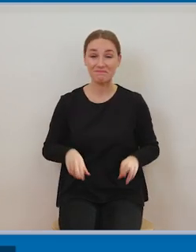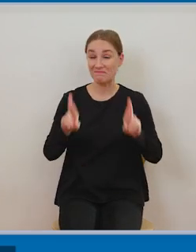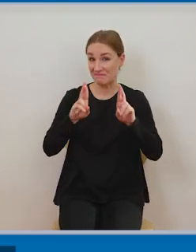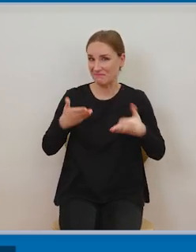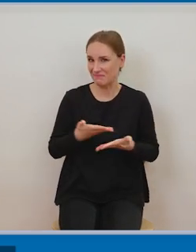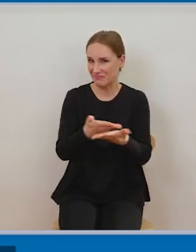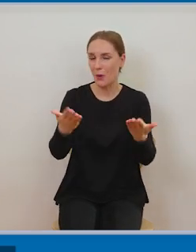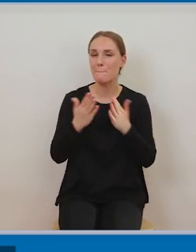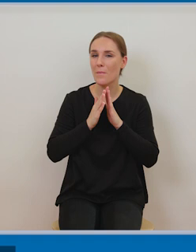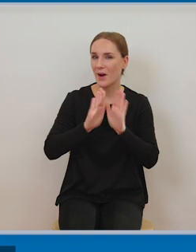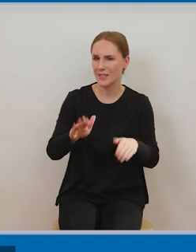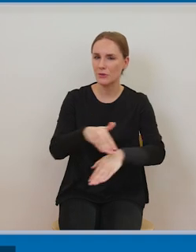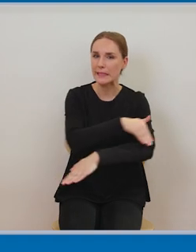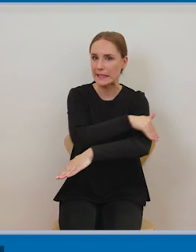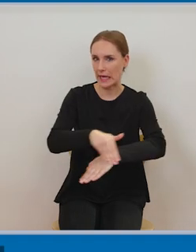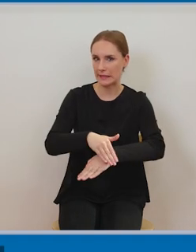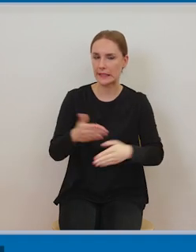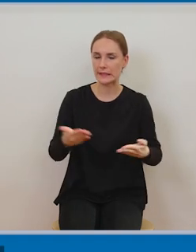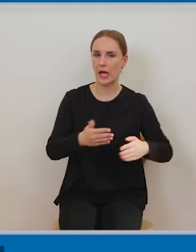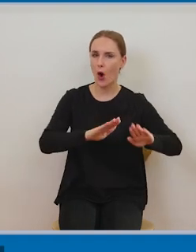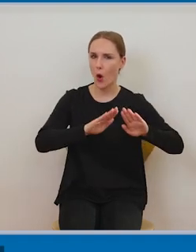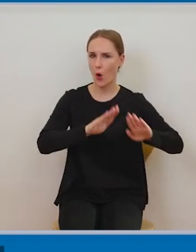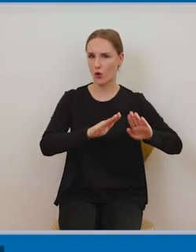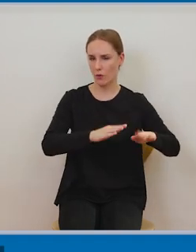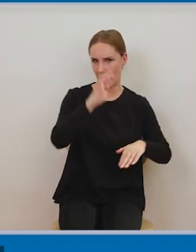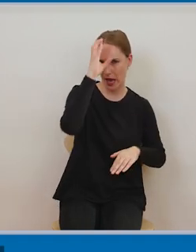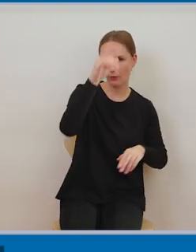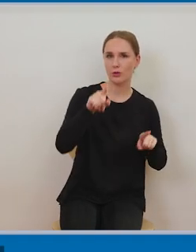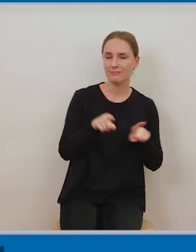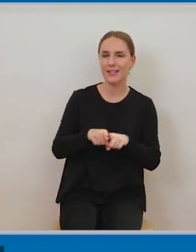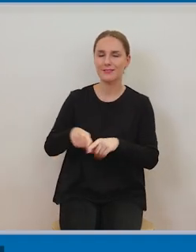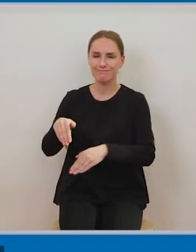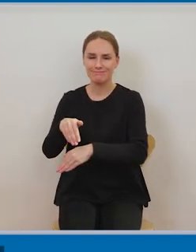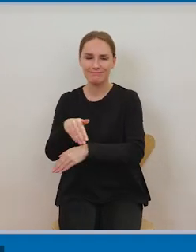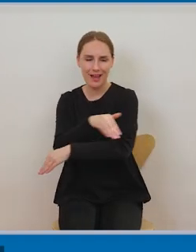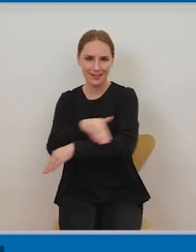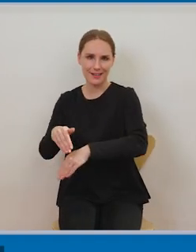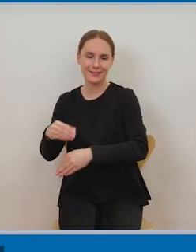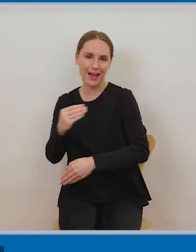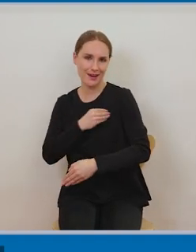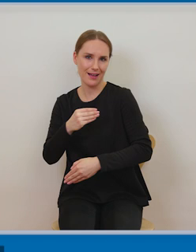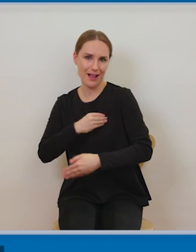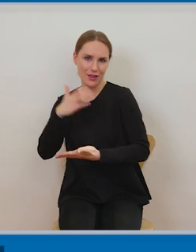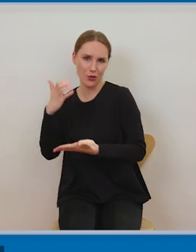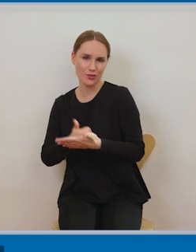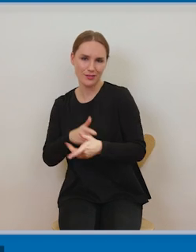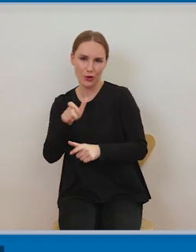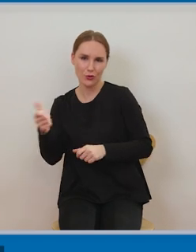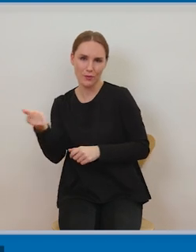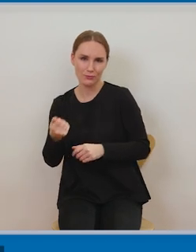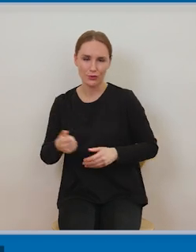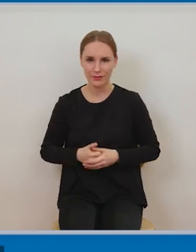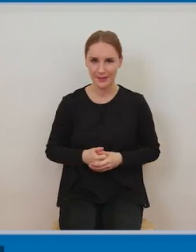jeśli zainspirowałyśmy Państwa w zakresie problematyki prawa autorskiego to